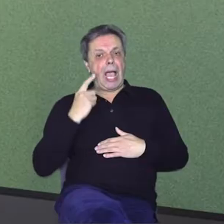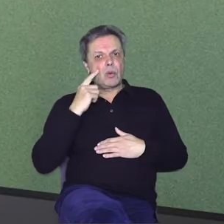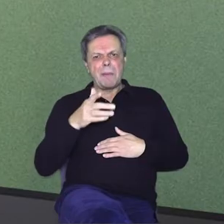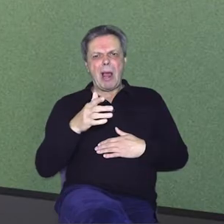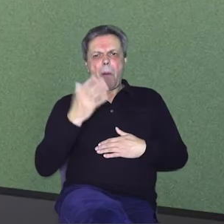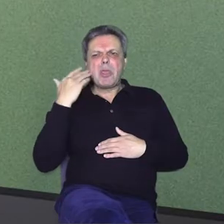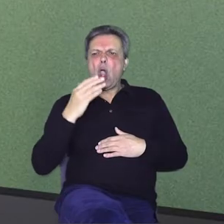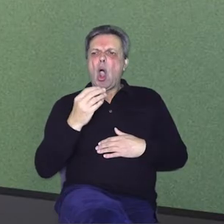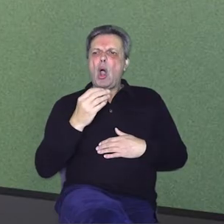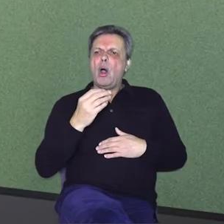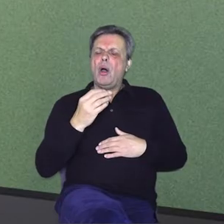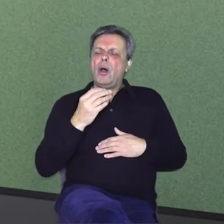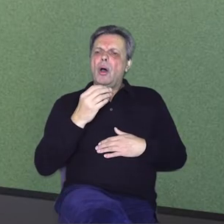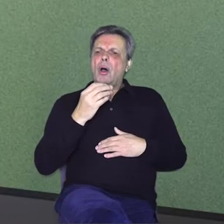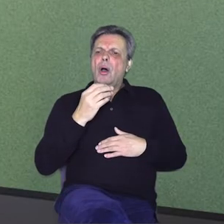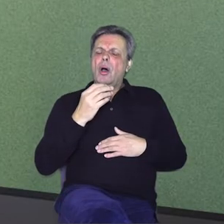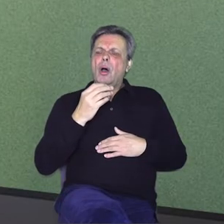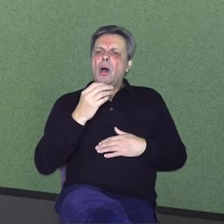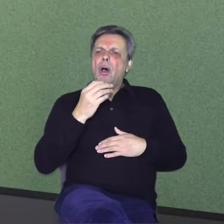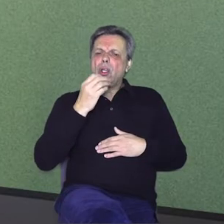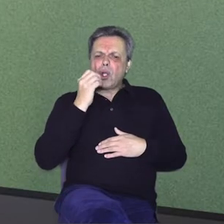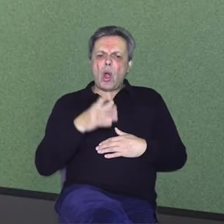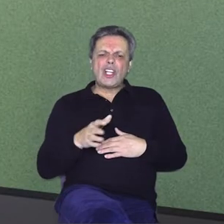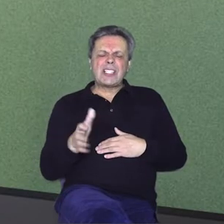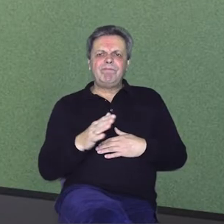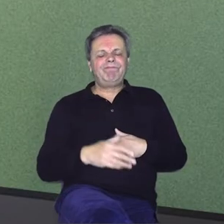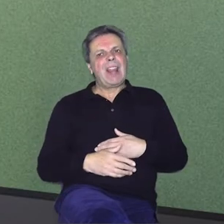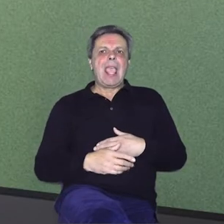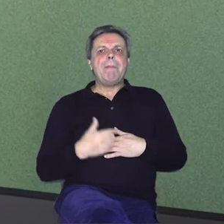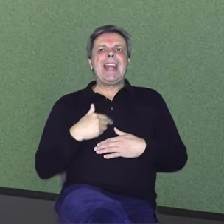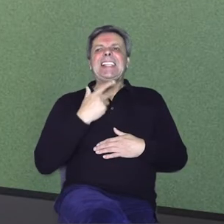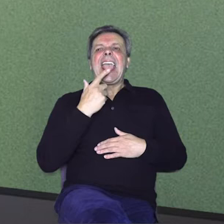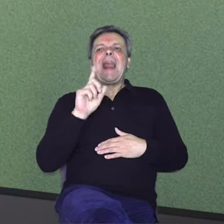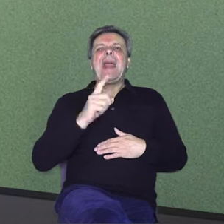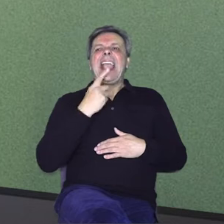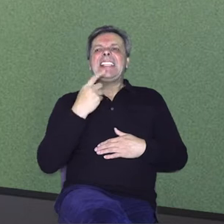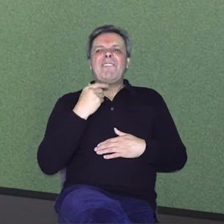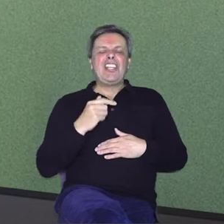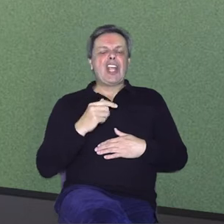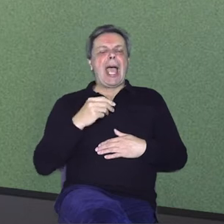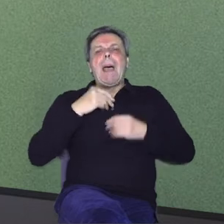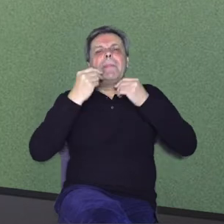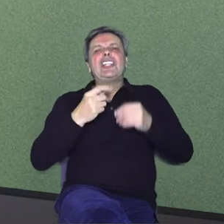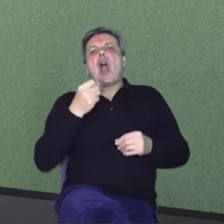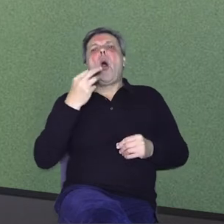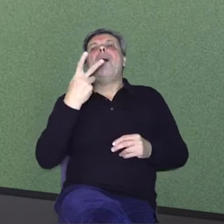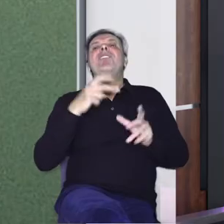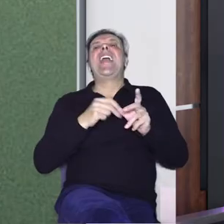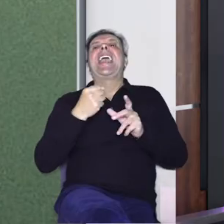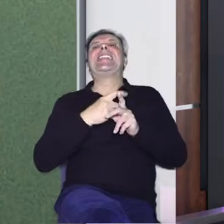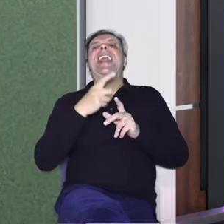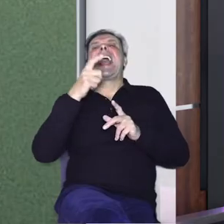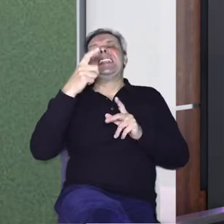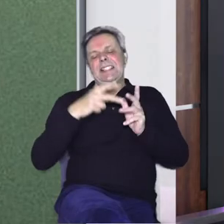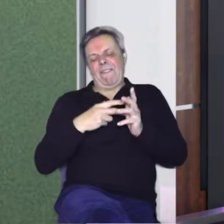dirno i bio zločijs prema zidu, prema tome, vaša priča s vegetarijancima, meni kao mesožderu, ne prolazi.